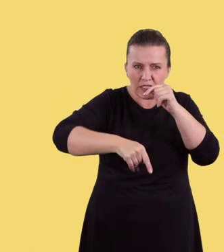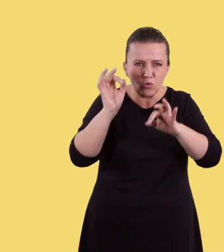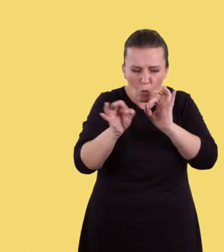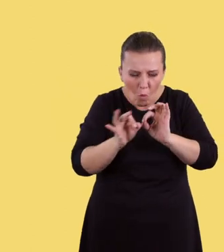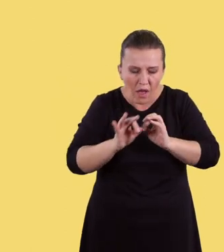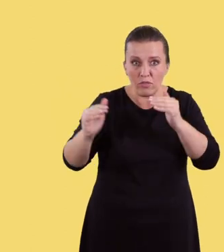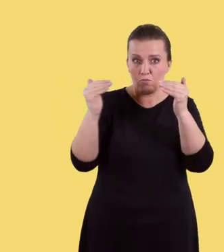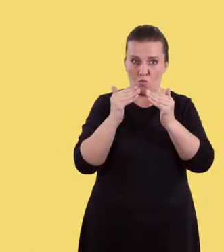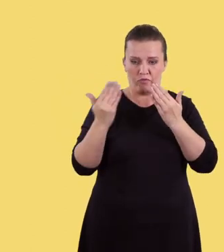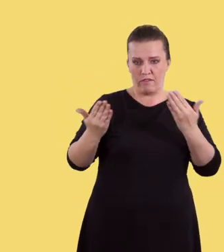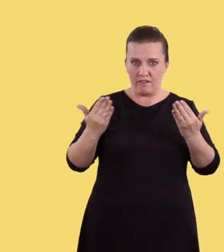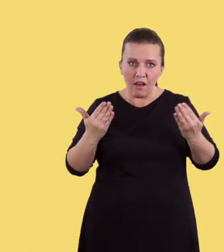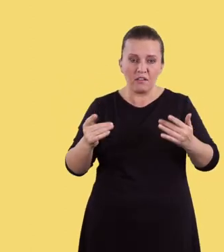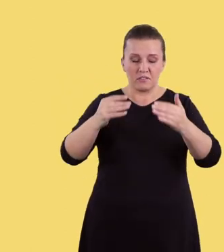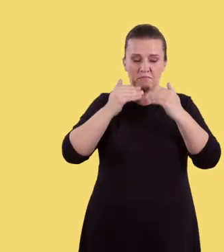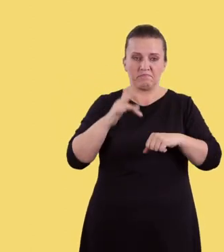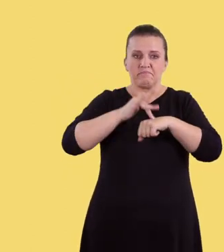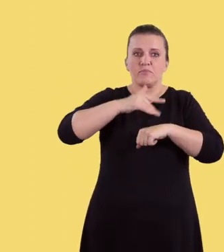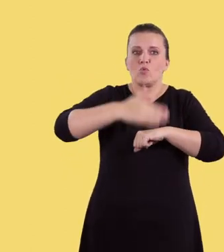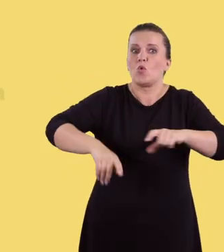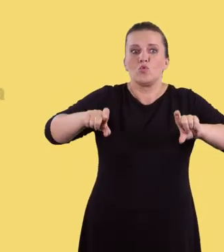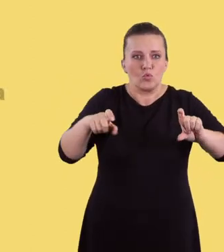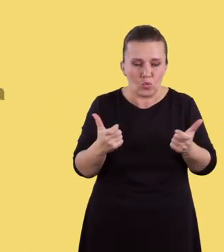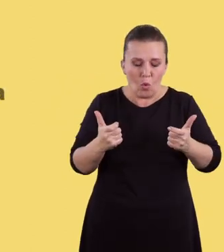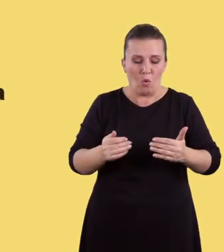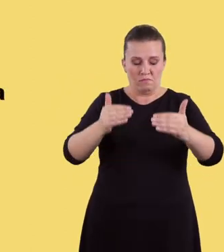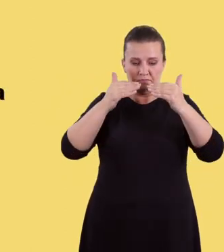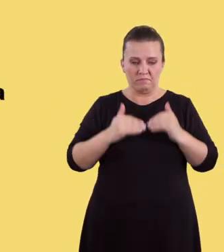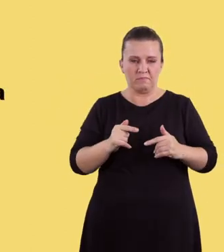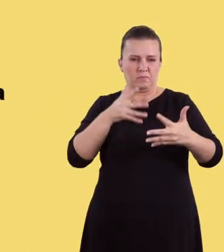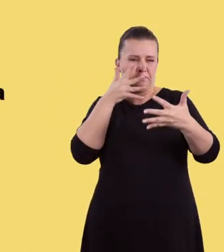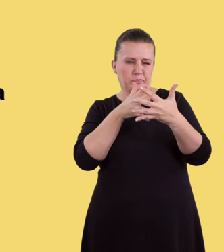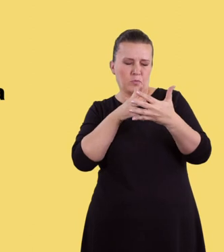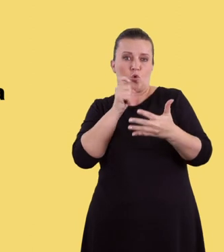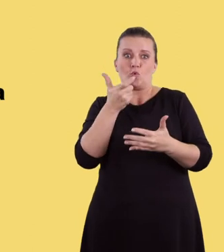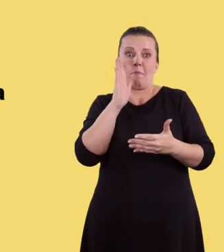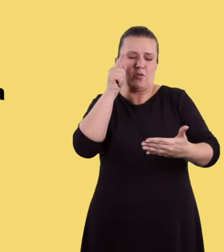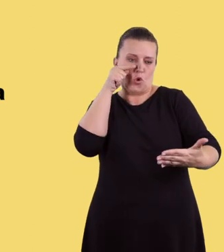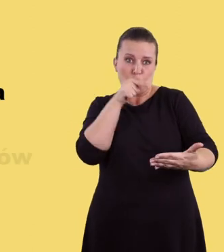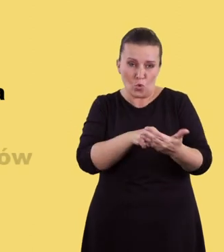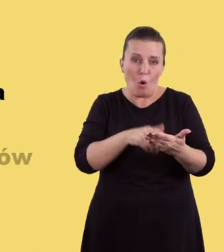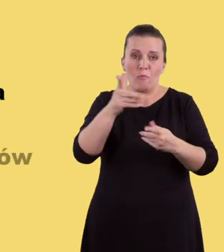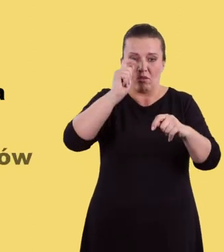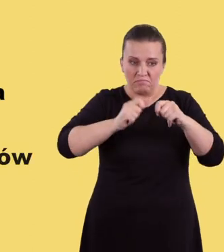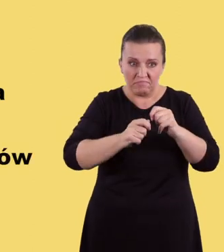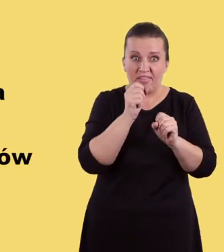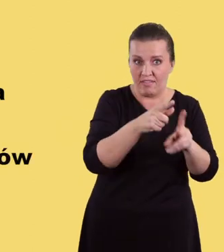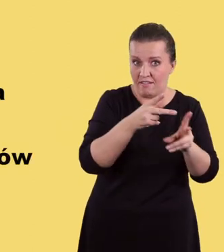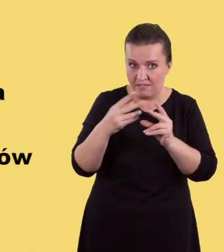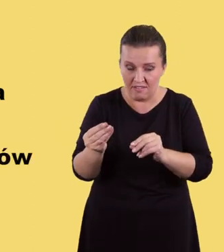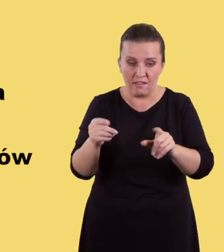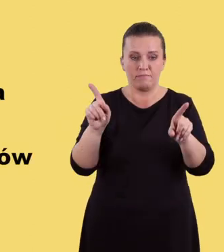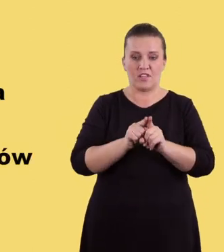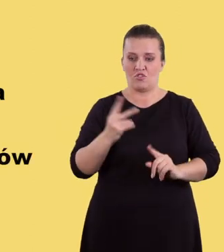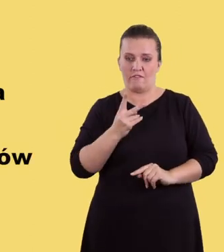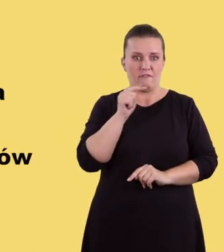porównywanie ich treści, wnioskowanie, stawianie hipotez i ich weryfikowanie, identyfikowanie i wyjaśnianie